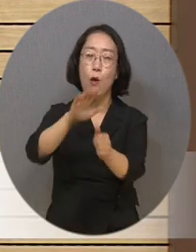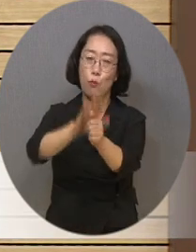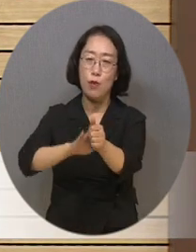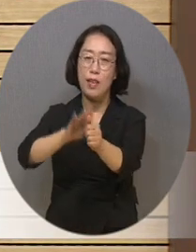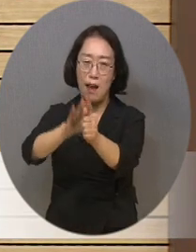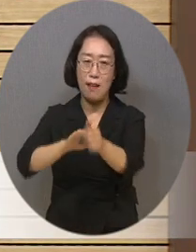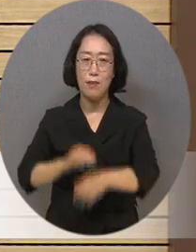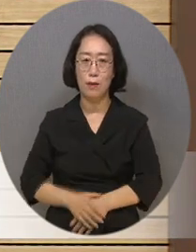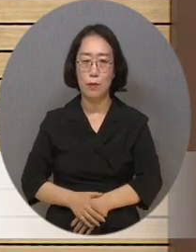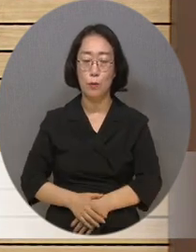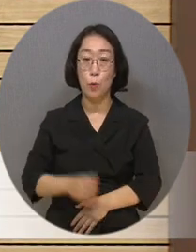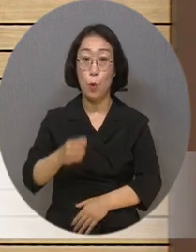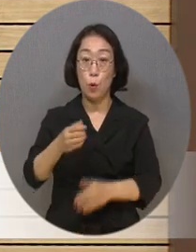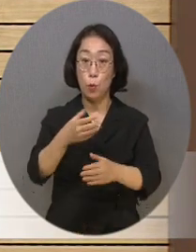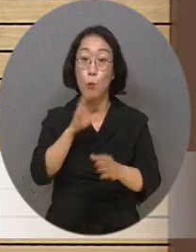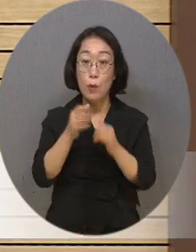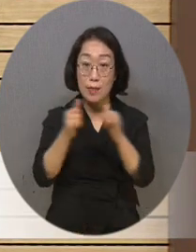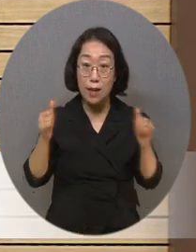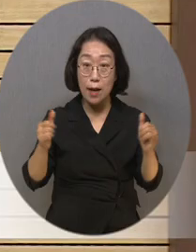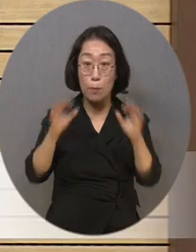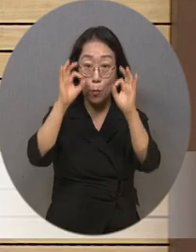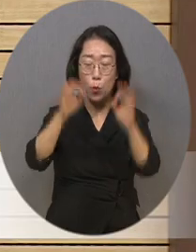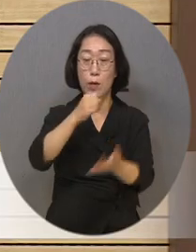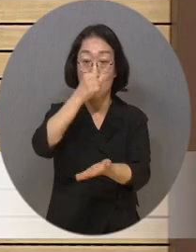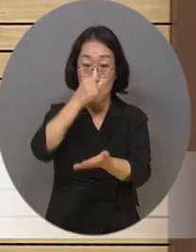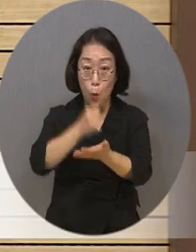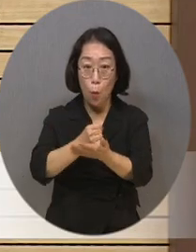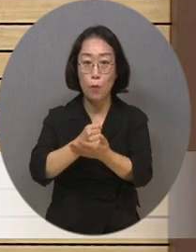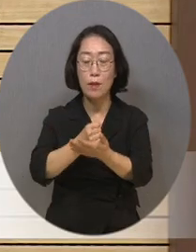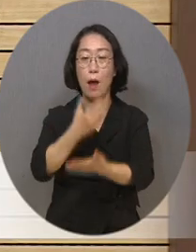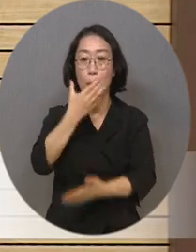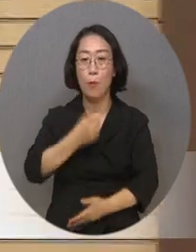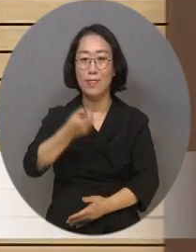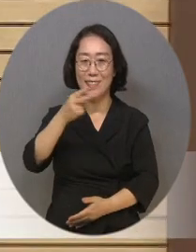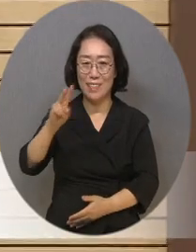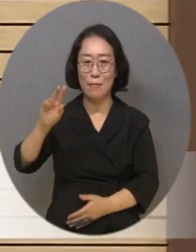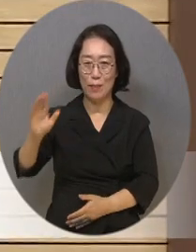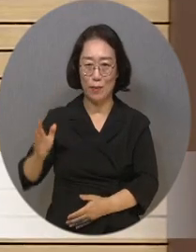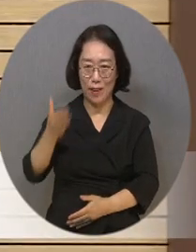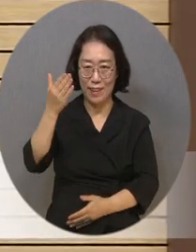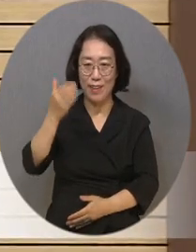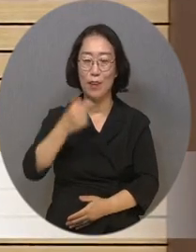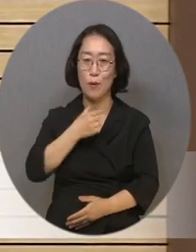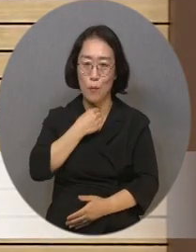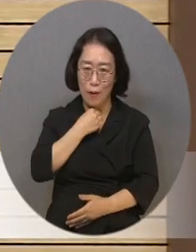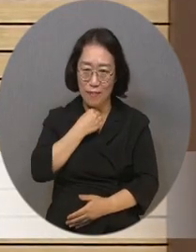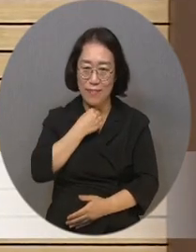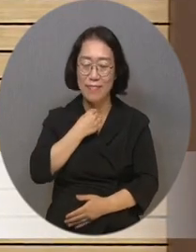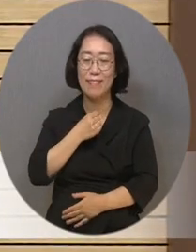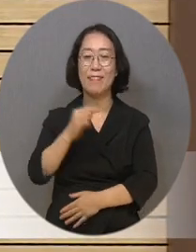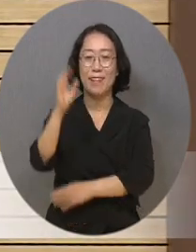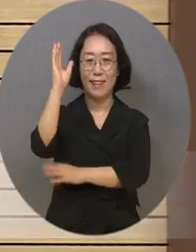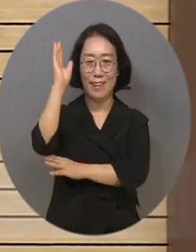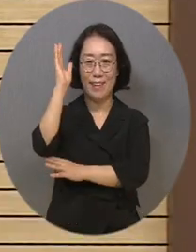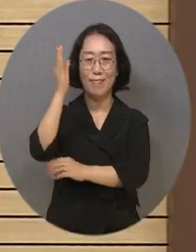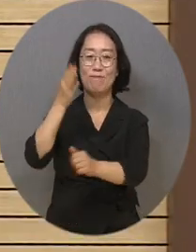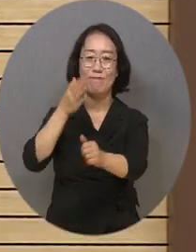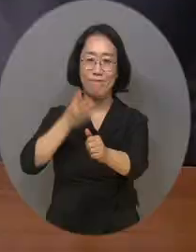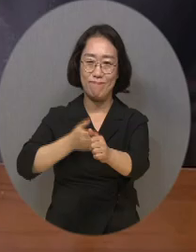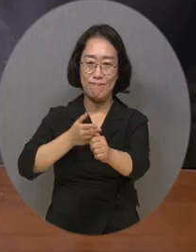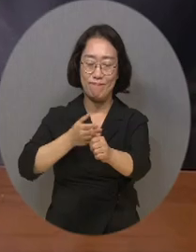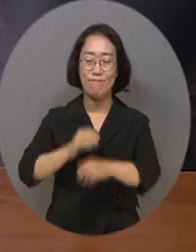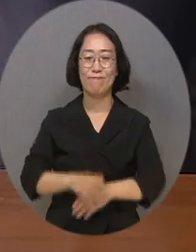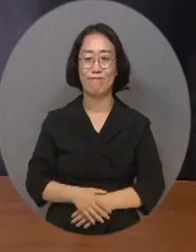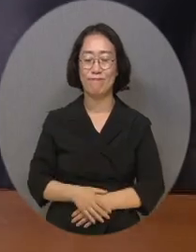되는, 또 노인들이 많이 시청하는 복지TV가 되기를 간절히 바라면서...